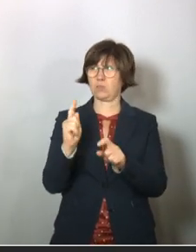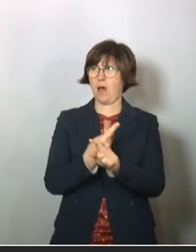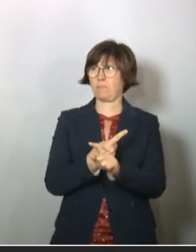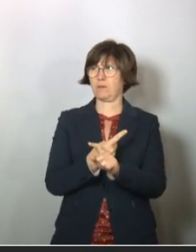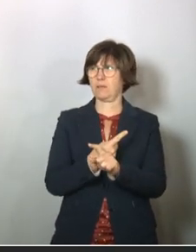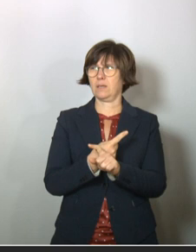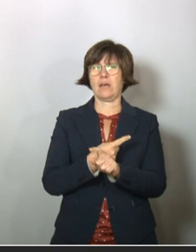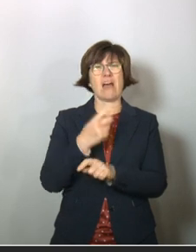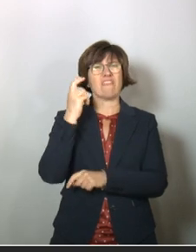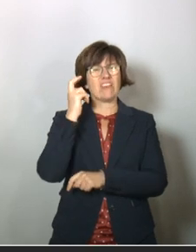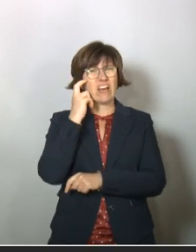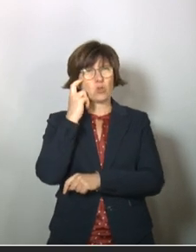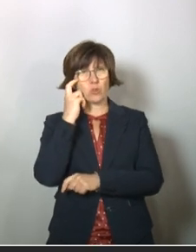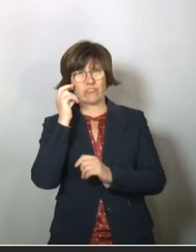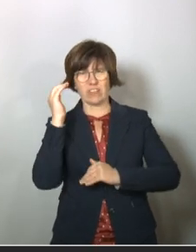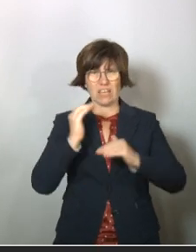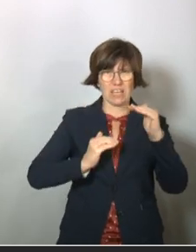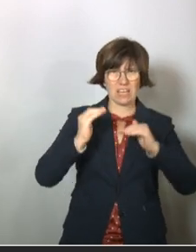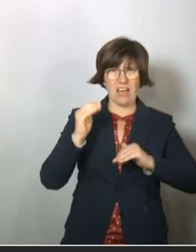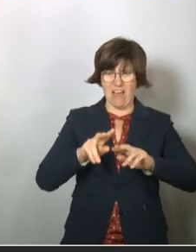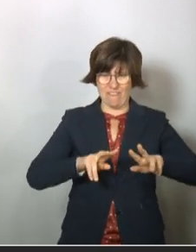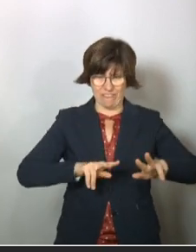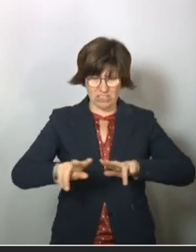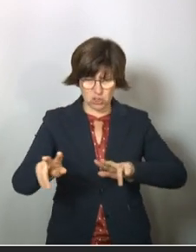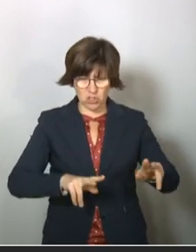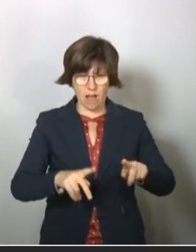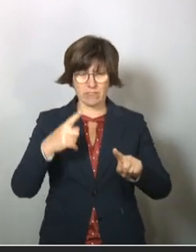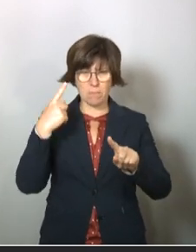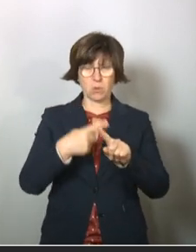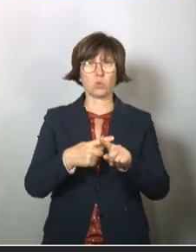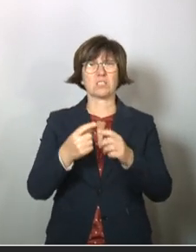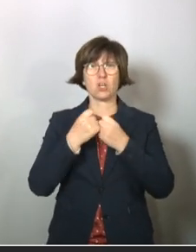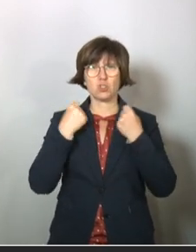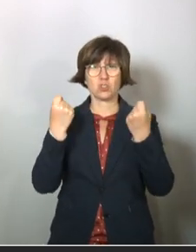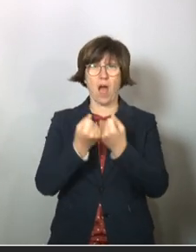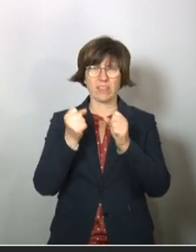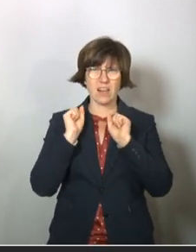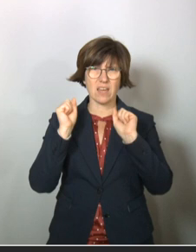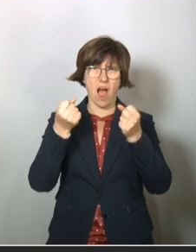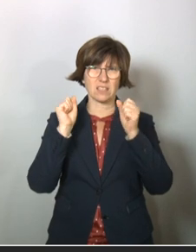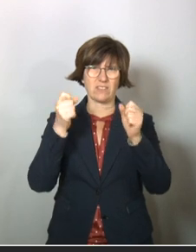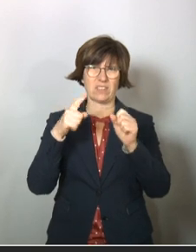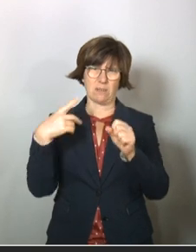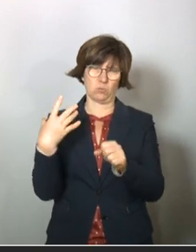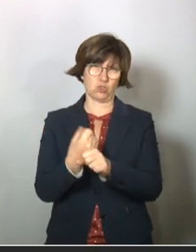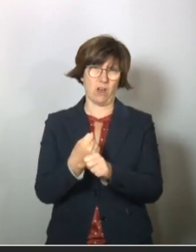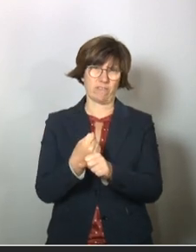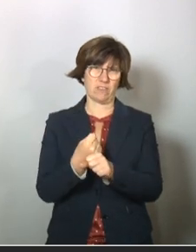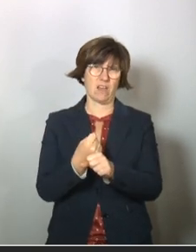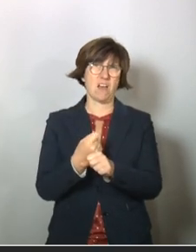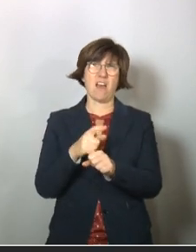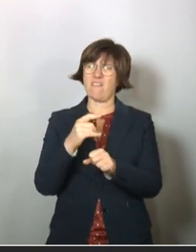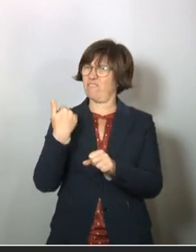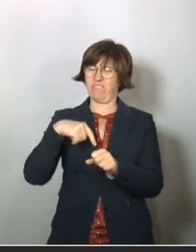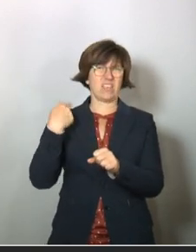und eine vernünftige Balance zwischen wirtschaftlichen und staatlichen Aktivitäten hinzubekommen. Und da sind wir noch